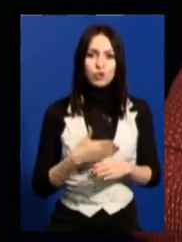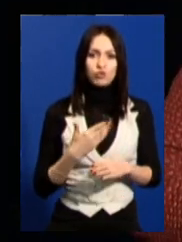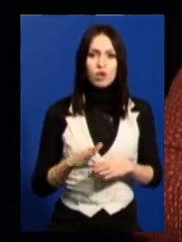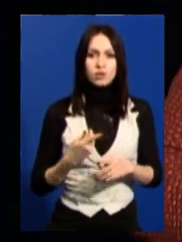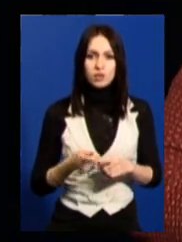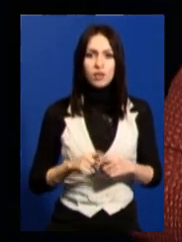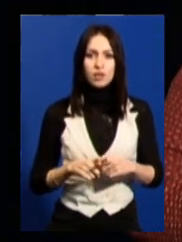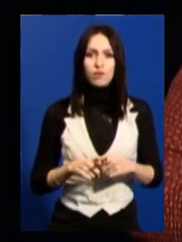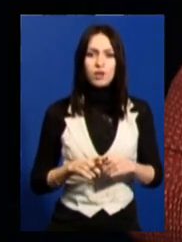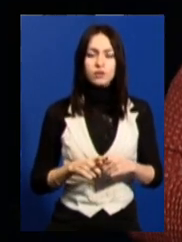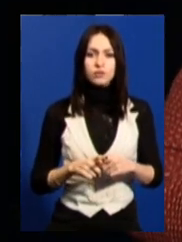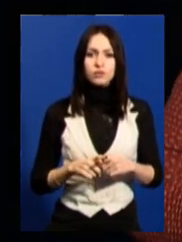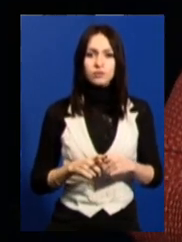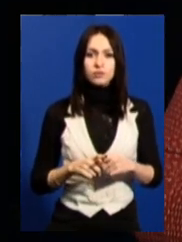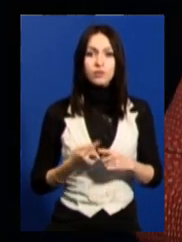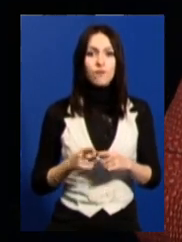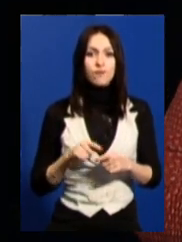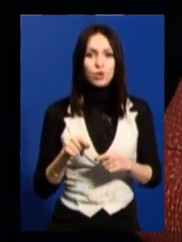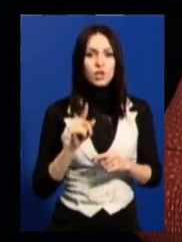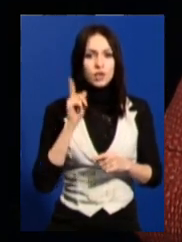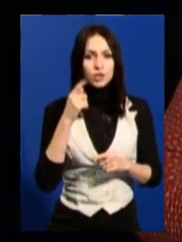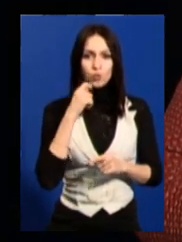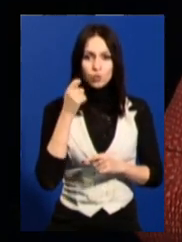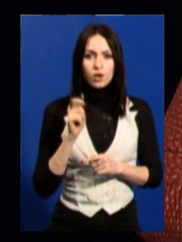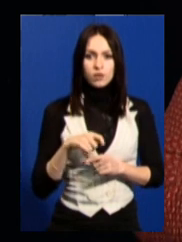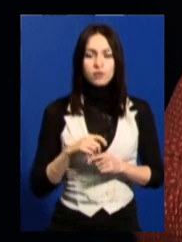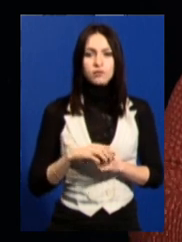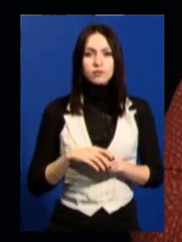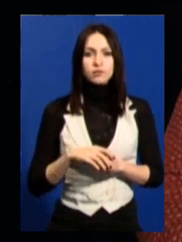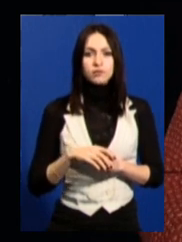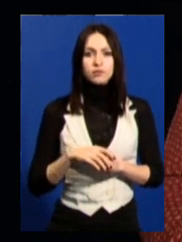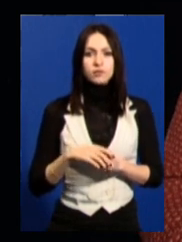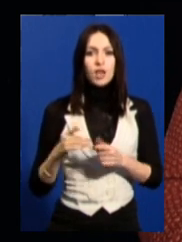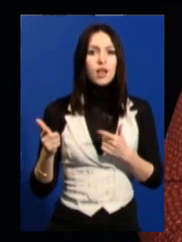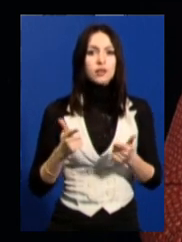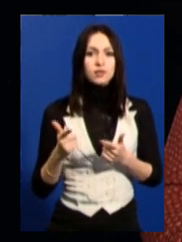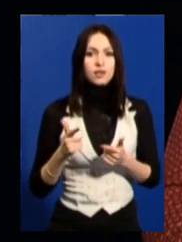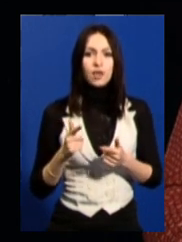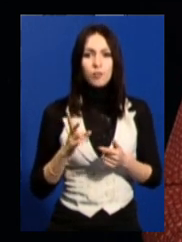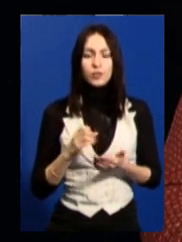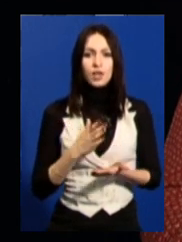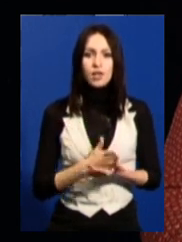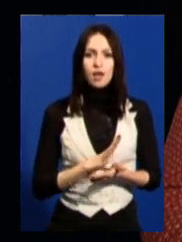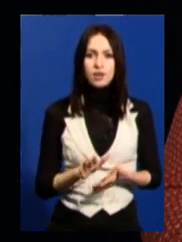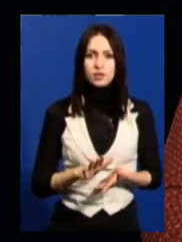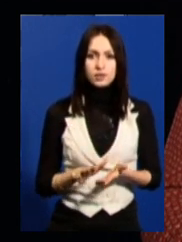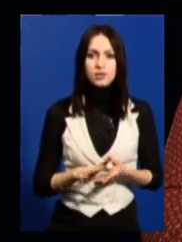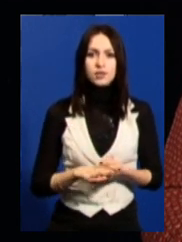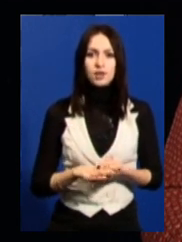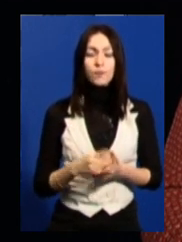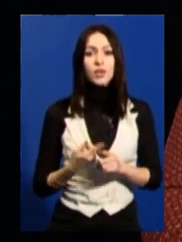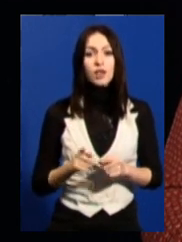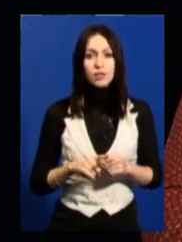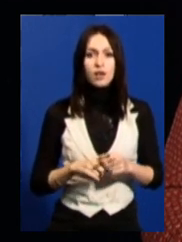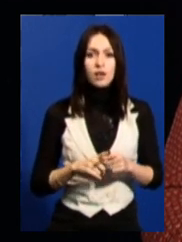цієї ідеї України, де б він не знаходився, це